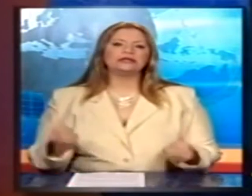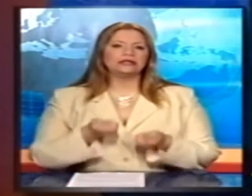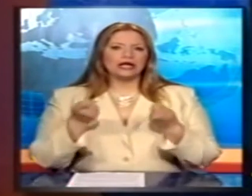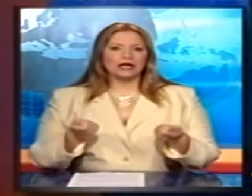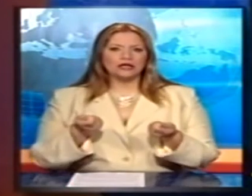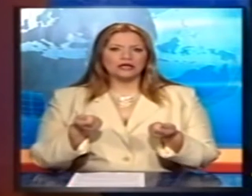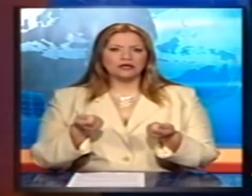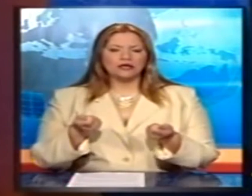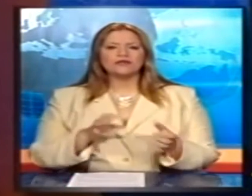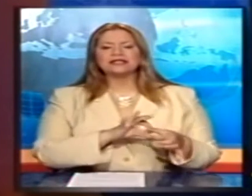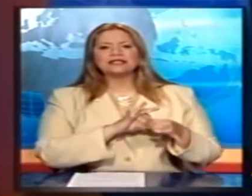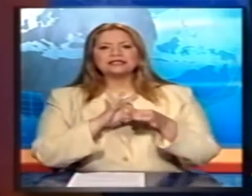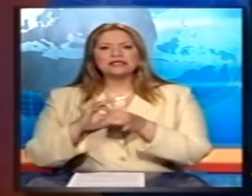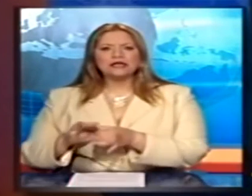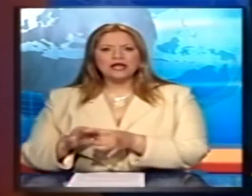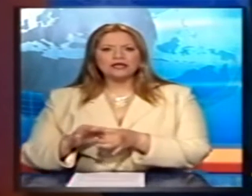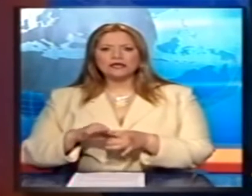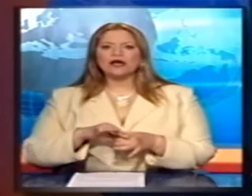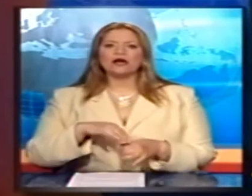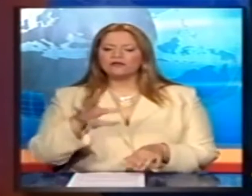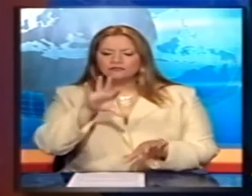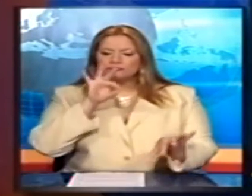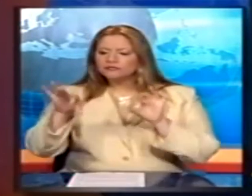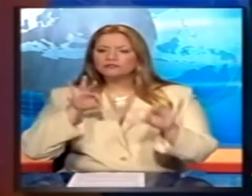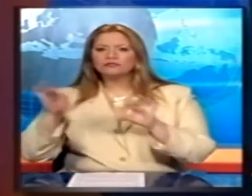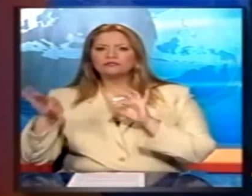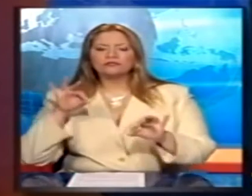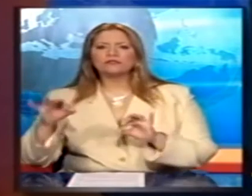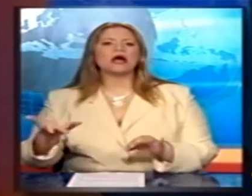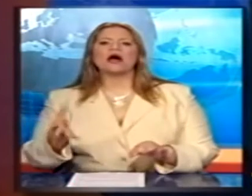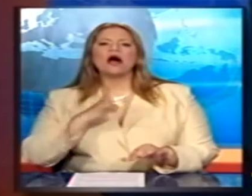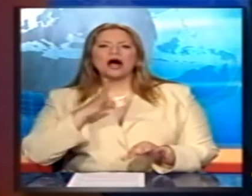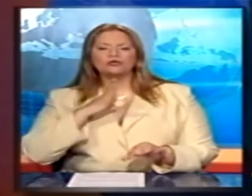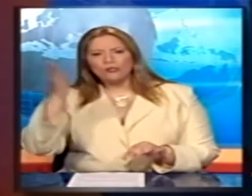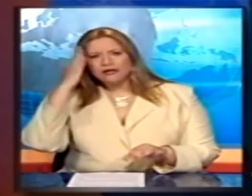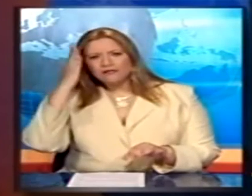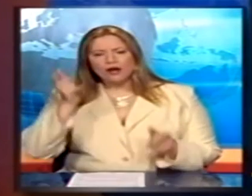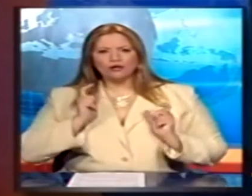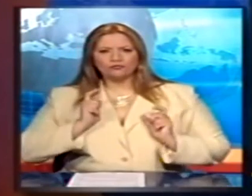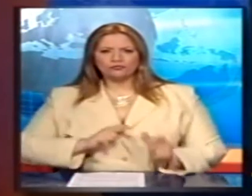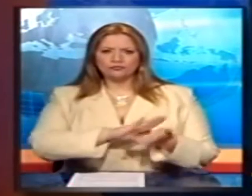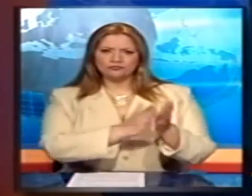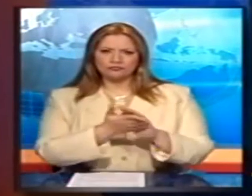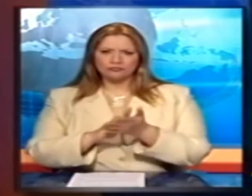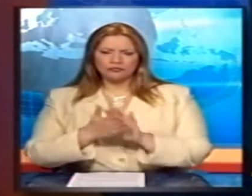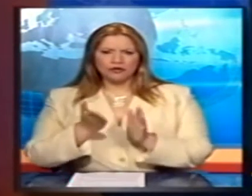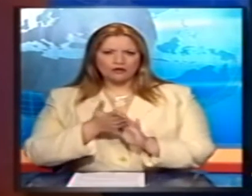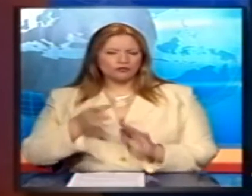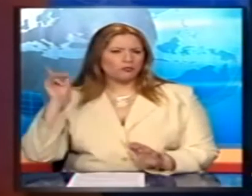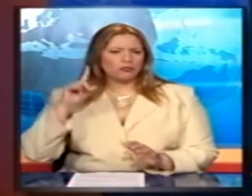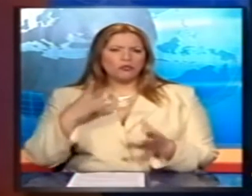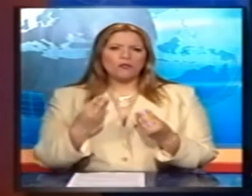μία επιλεκτική κοινωνική συμμαχία με το πιο αεριτζίδικο, το πιο αντιδραστικό το πιο